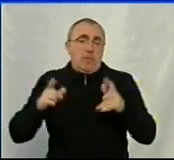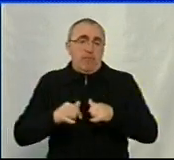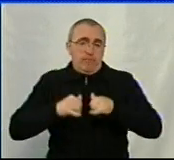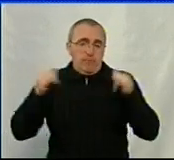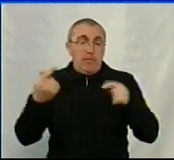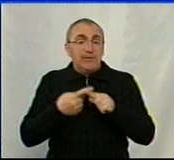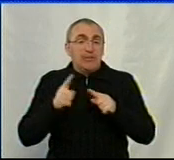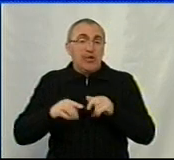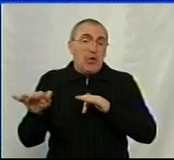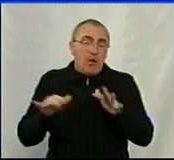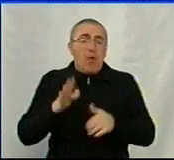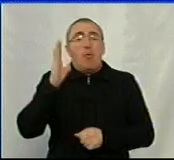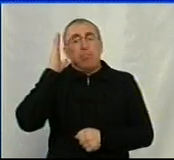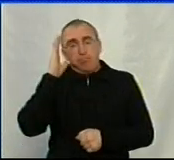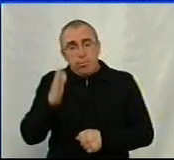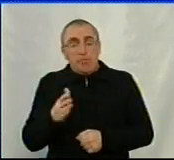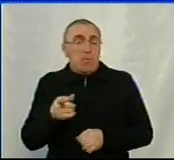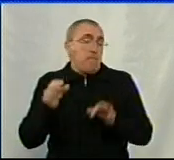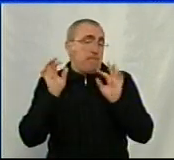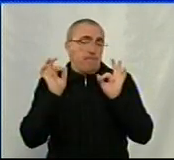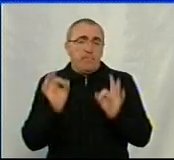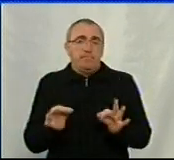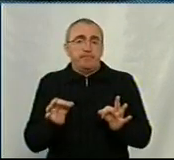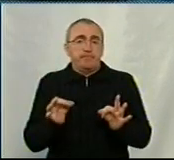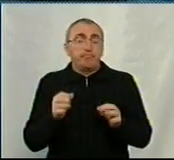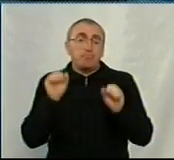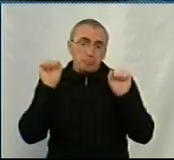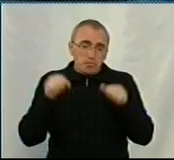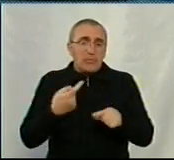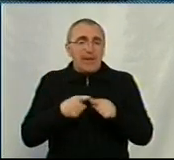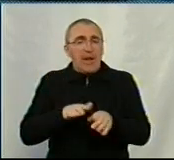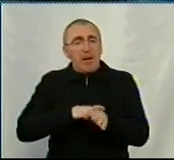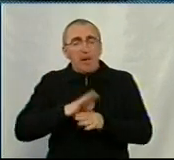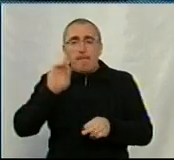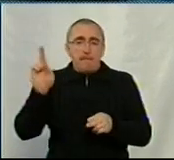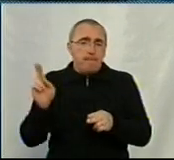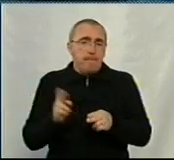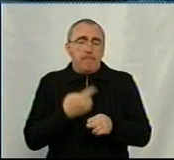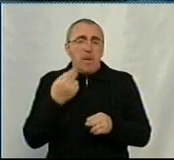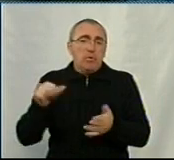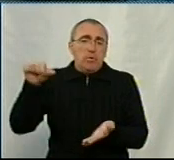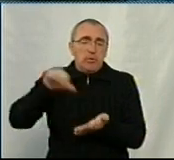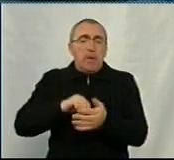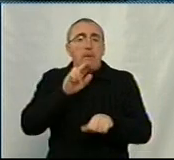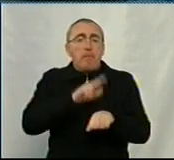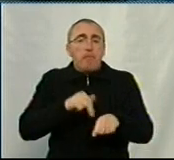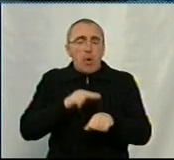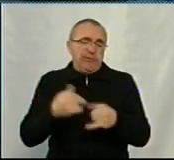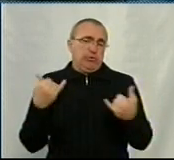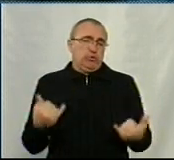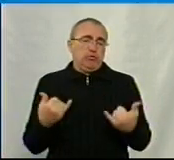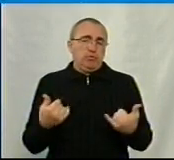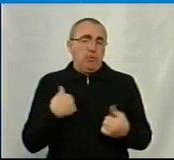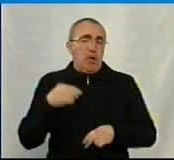що всі ці речі будуть і вони правильні. Просто чи можливо це реалізувати без участі поліції сьогодні?